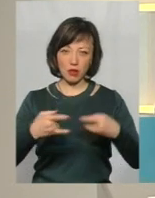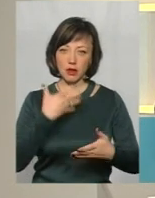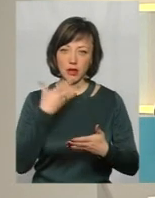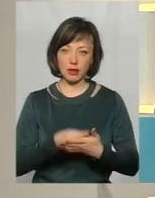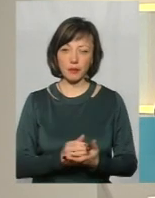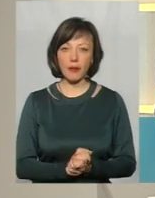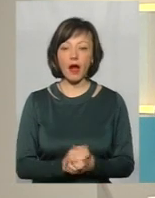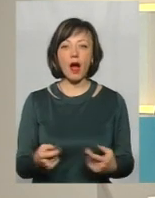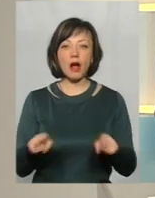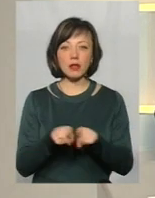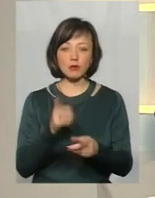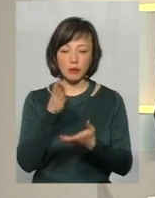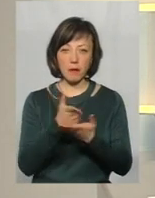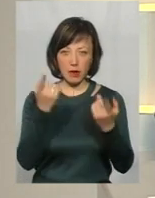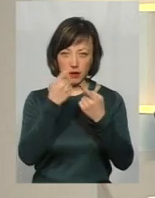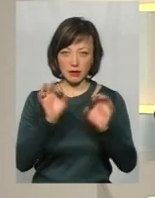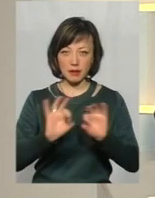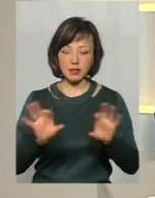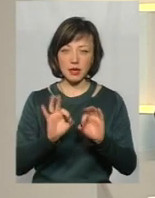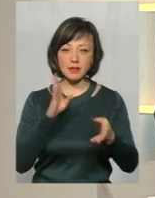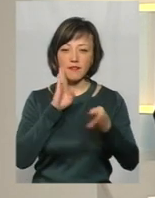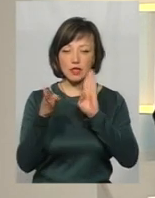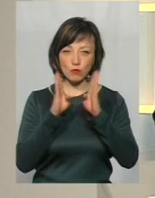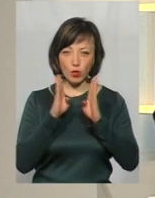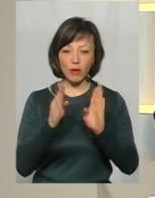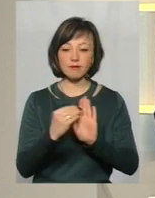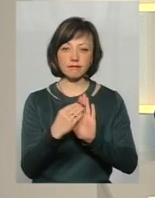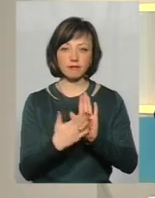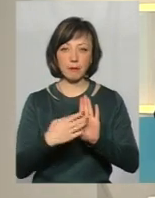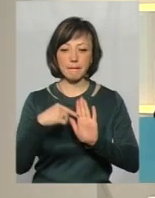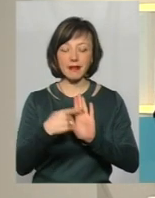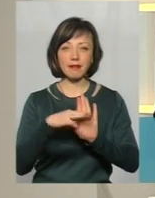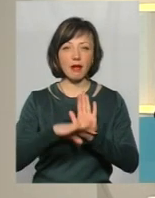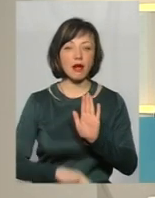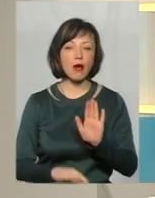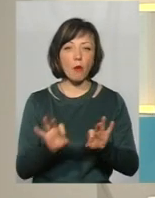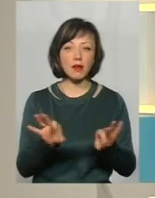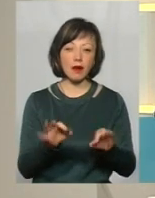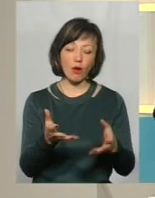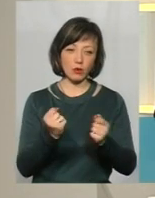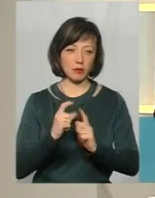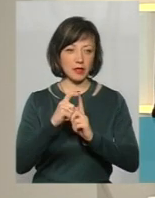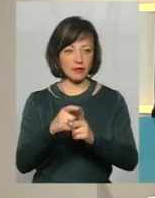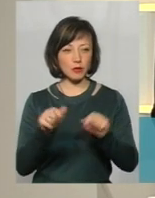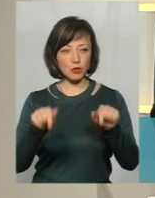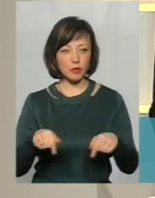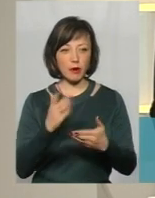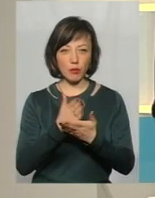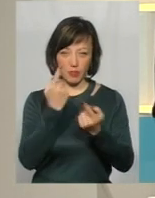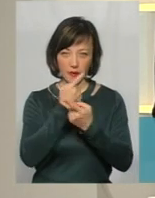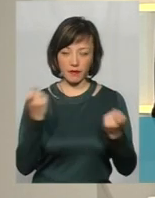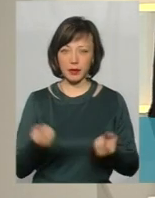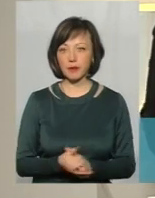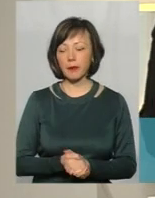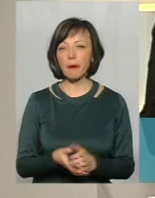екранах. А також пряма трансляція у соцмережі Facebook. Ставте свої питання у коментарях, отримаєте відповіді у прямому ефірі.